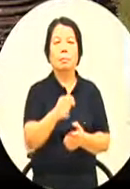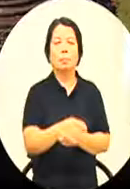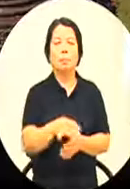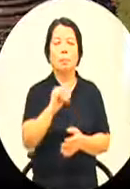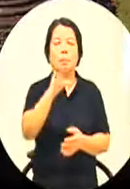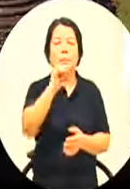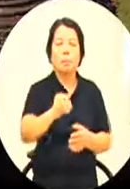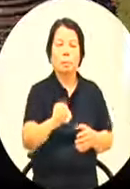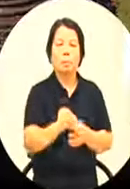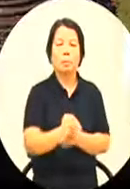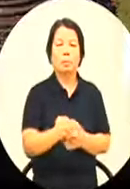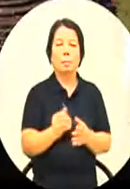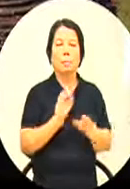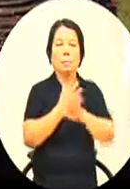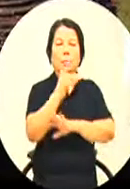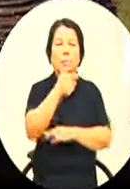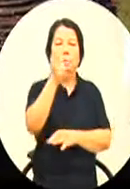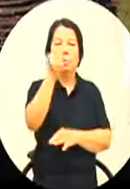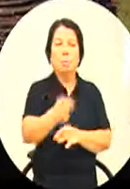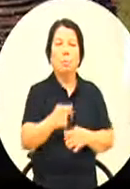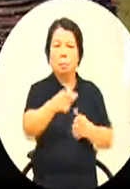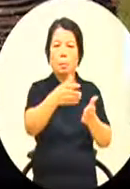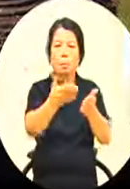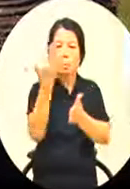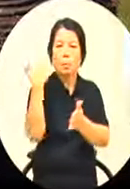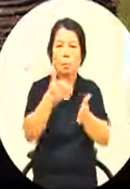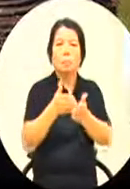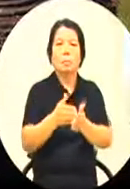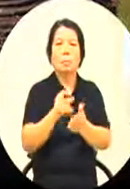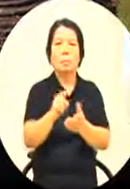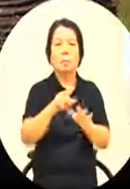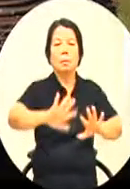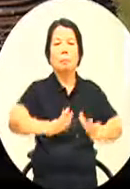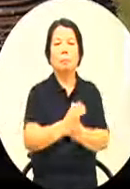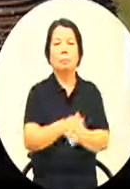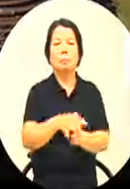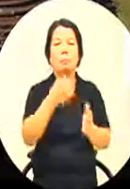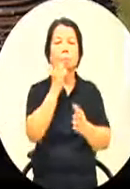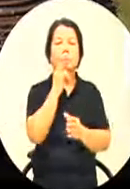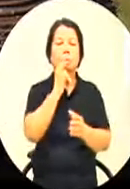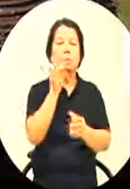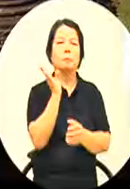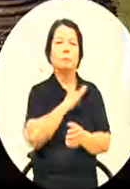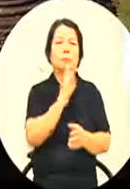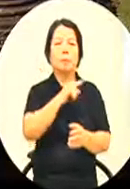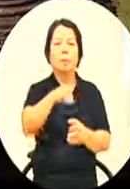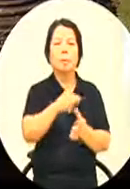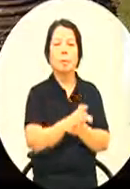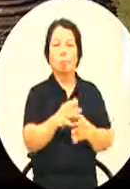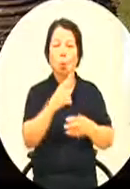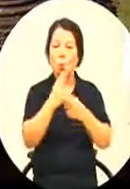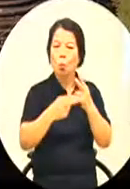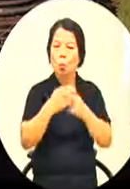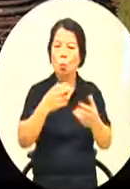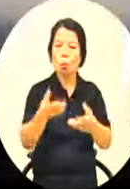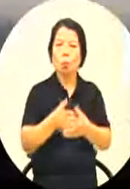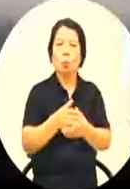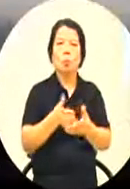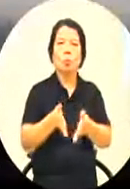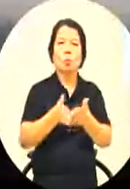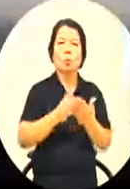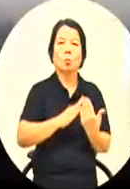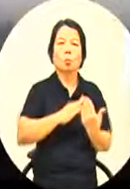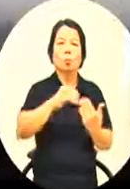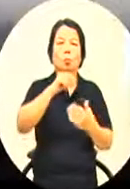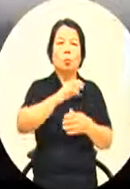万甚至于上亿当年要买的时候现在变拍梯我们怎么让它活化我觉得这是今年的钢雕艺术节当然